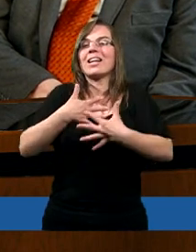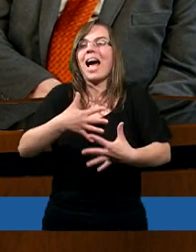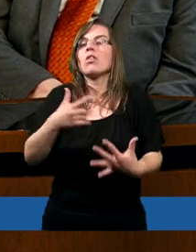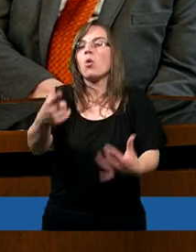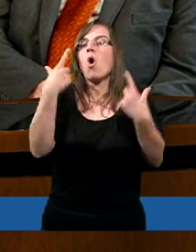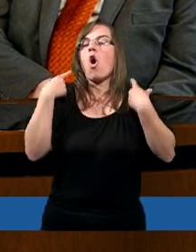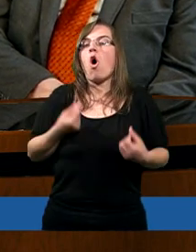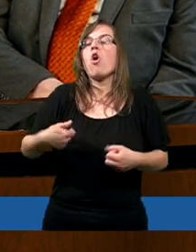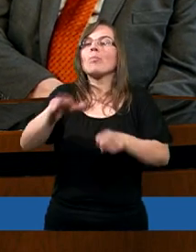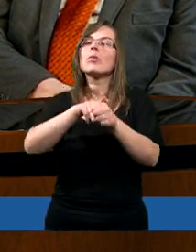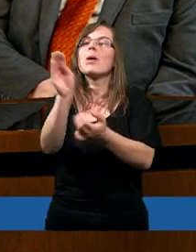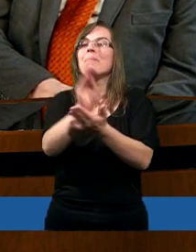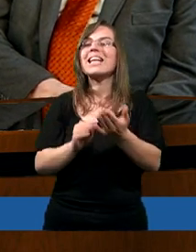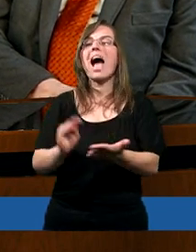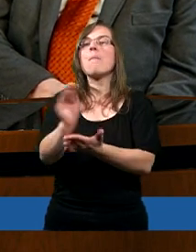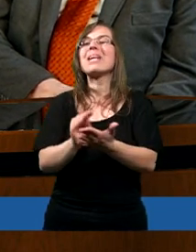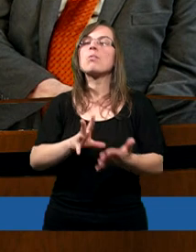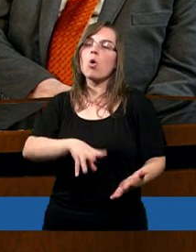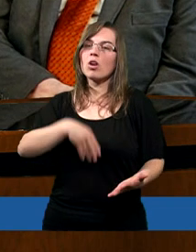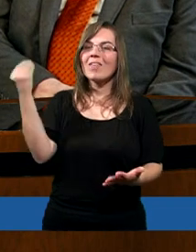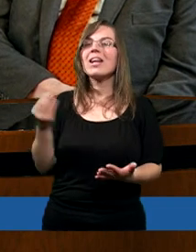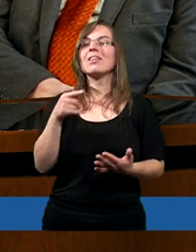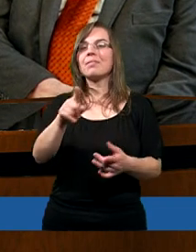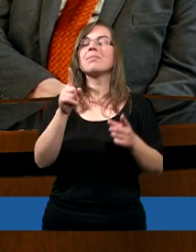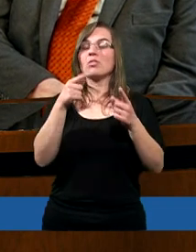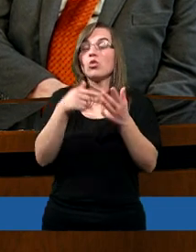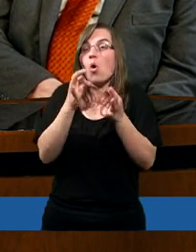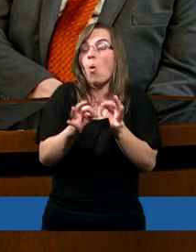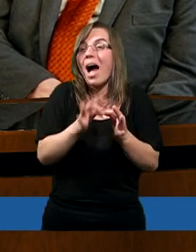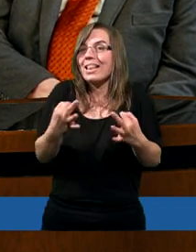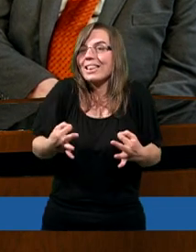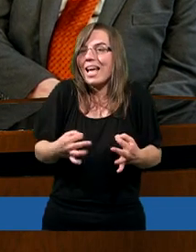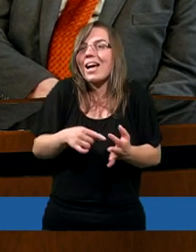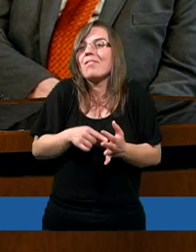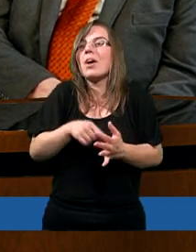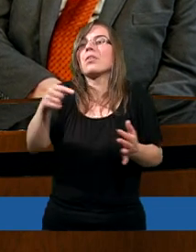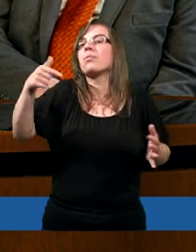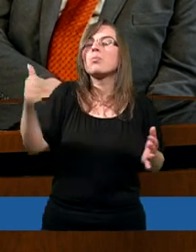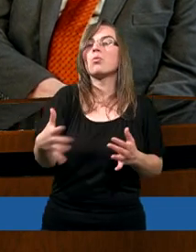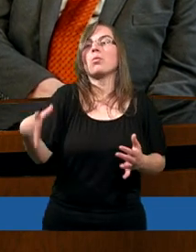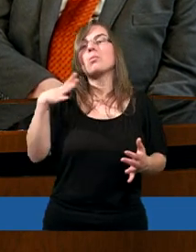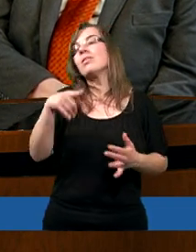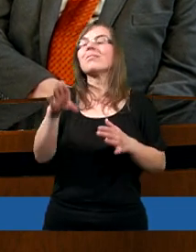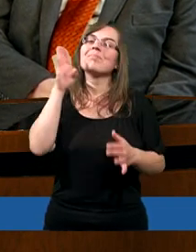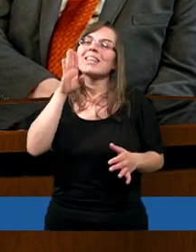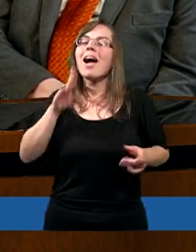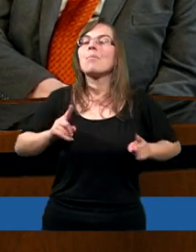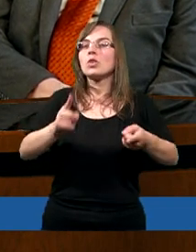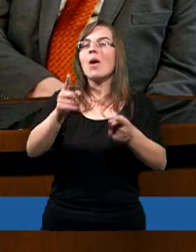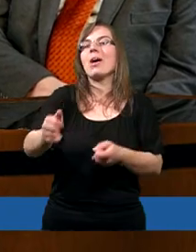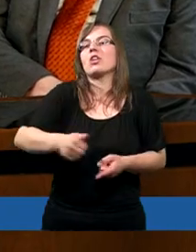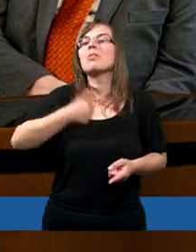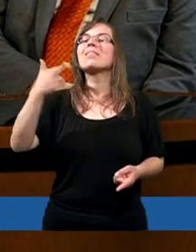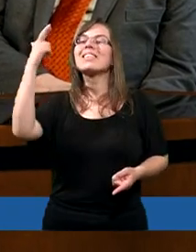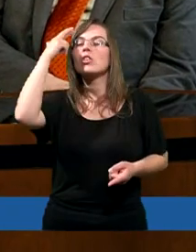osoby, które pisały Pismo Święte, czyli dokładnie teraz musi być, to samo działanie, żebyśmy